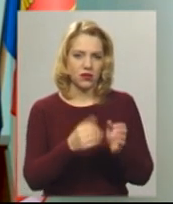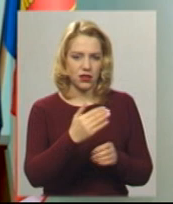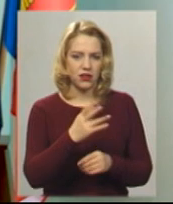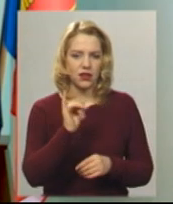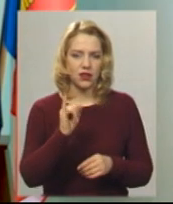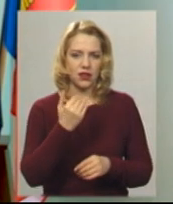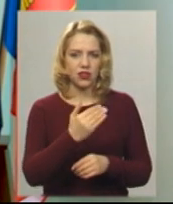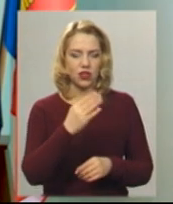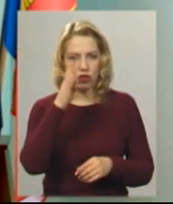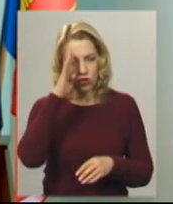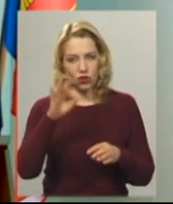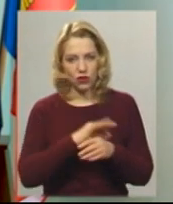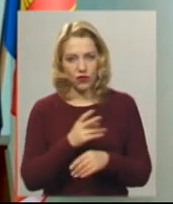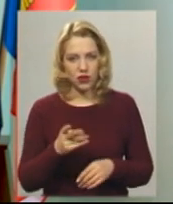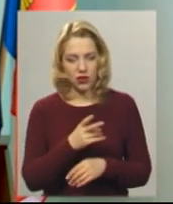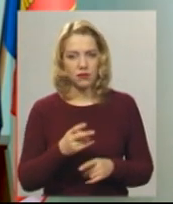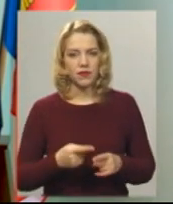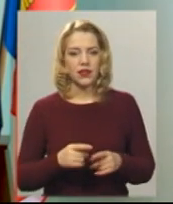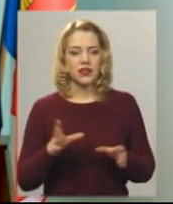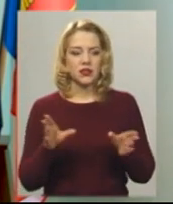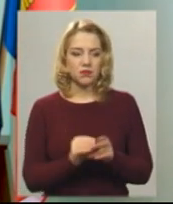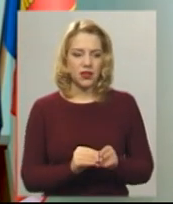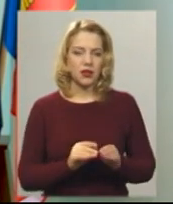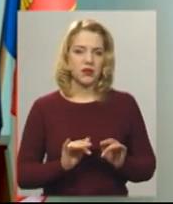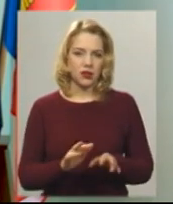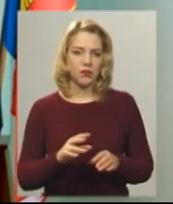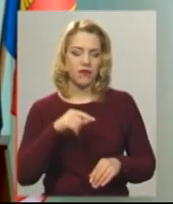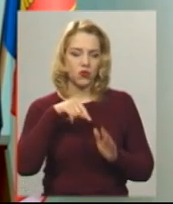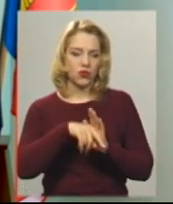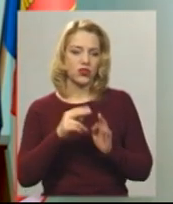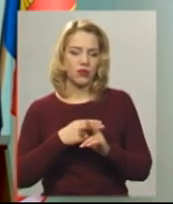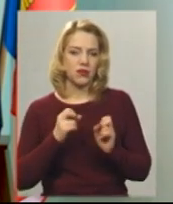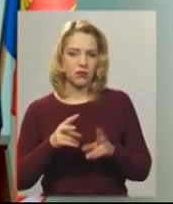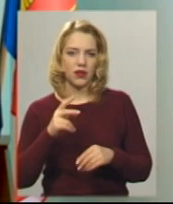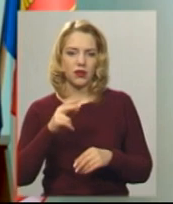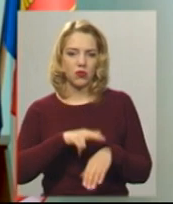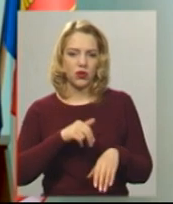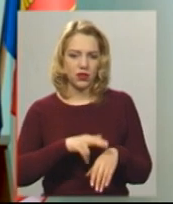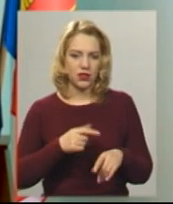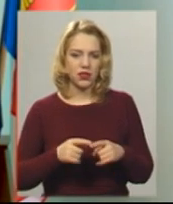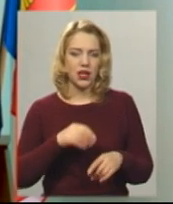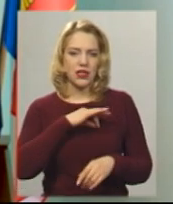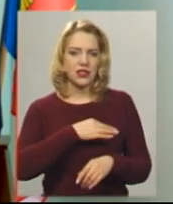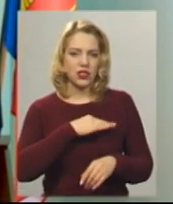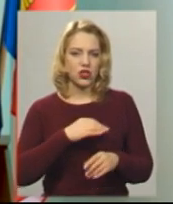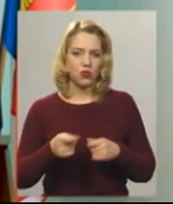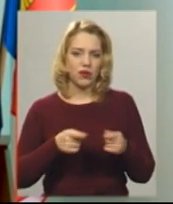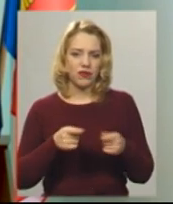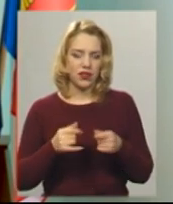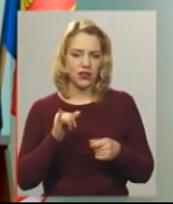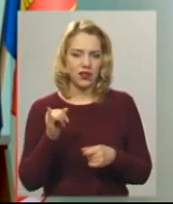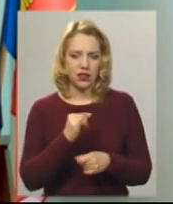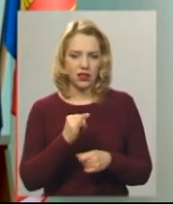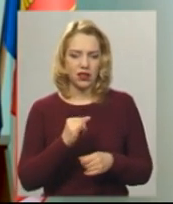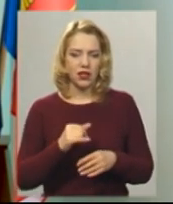чоловіком. Спільними діями внутрішньої безпеки поліції, оперативників кримінального блоку, слідчого управління та